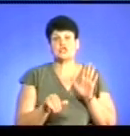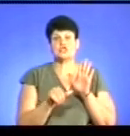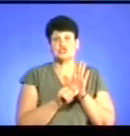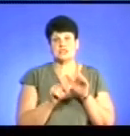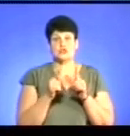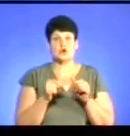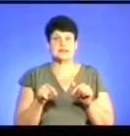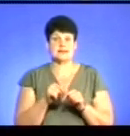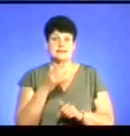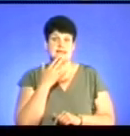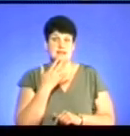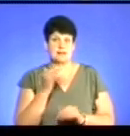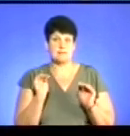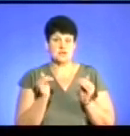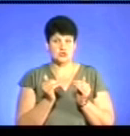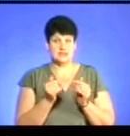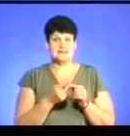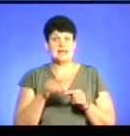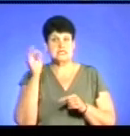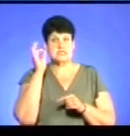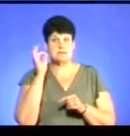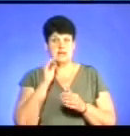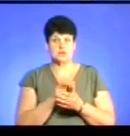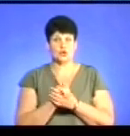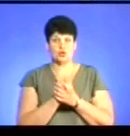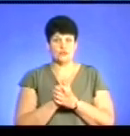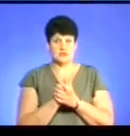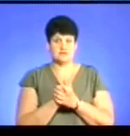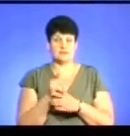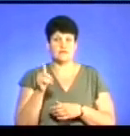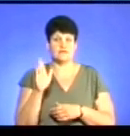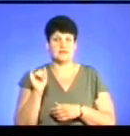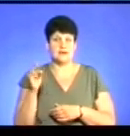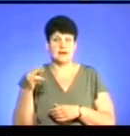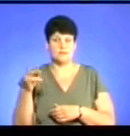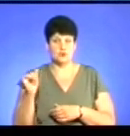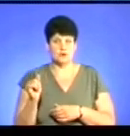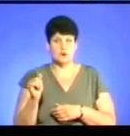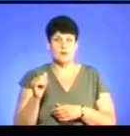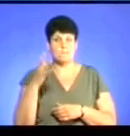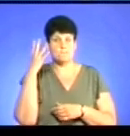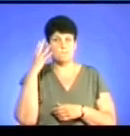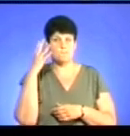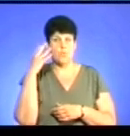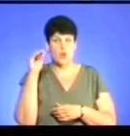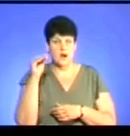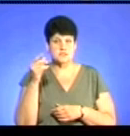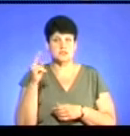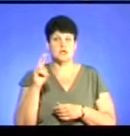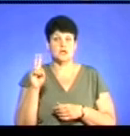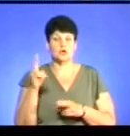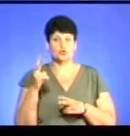організацій національних меншин. Це є німецьке товариство Відер Гебборд, є болгарський культурно-освітницький клуб